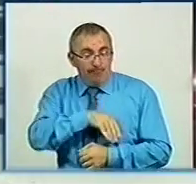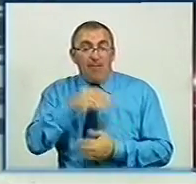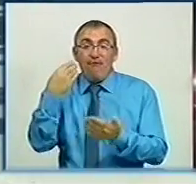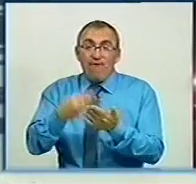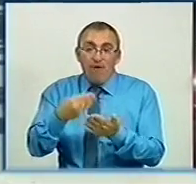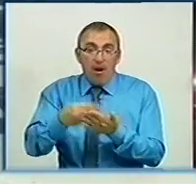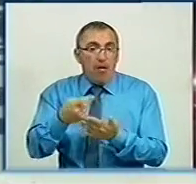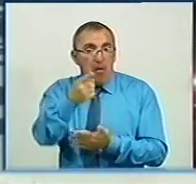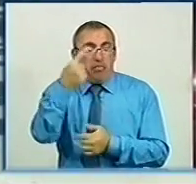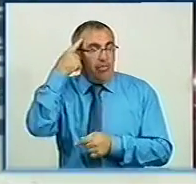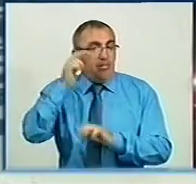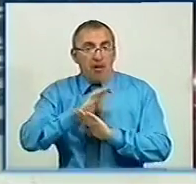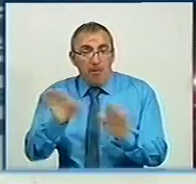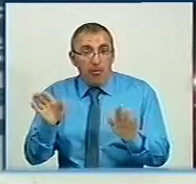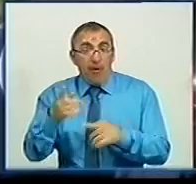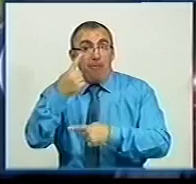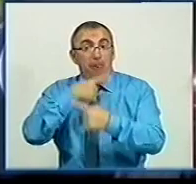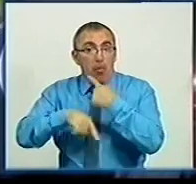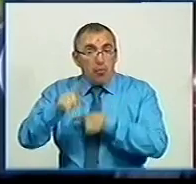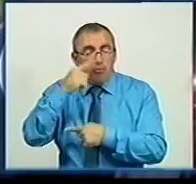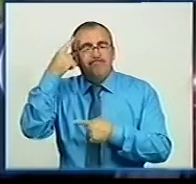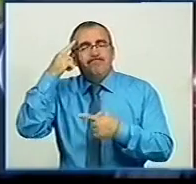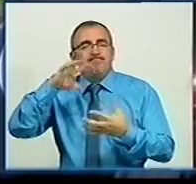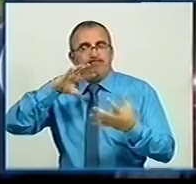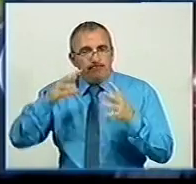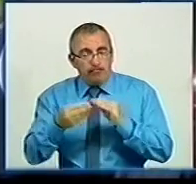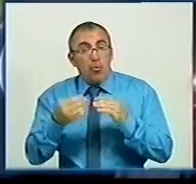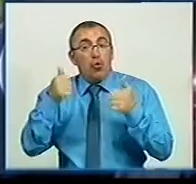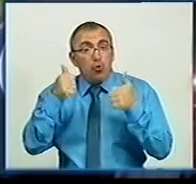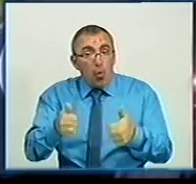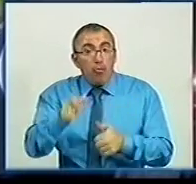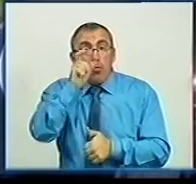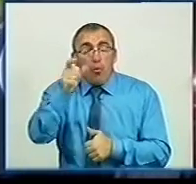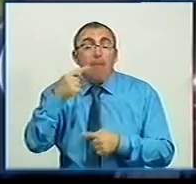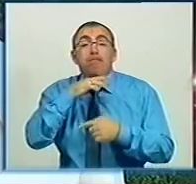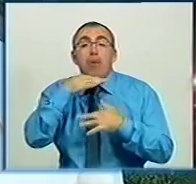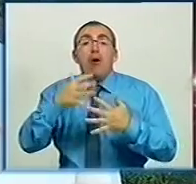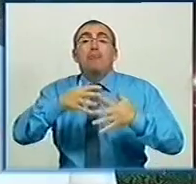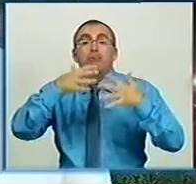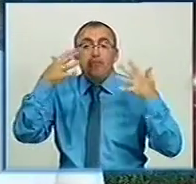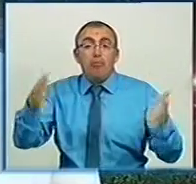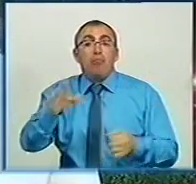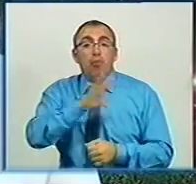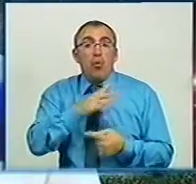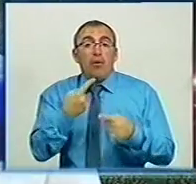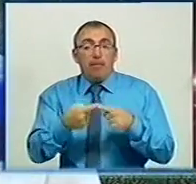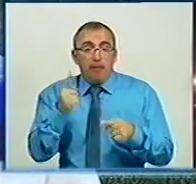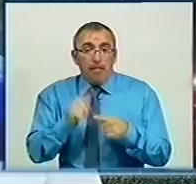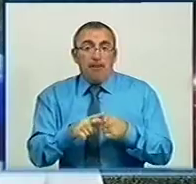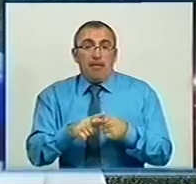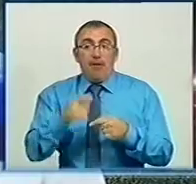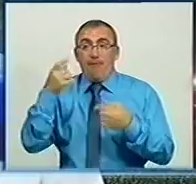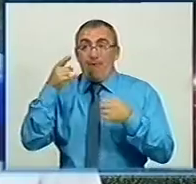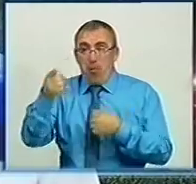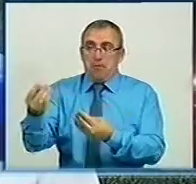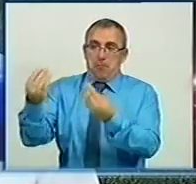Він про це не подумав. Та повернувшись, зробив для себе висновок – добрих людей набагато більше. Було таке, що водій дав гроші.